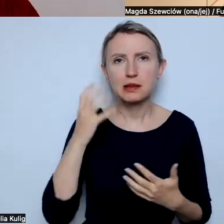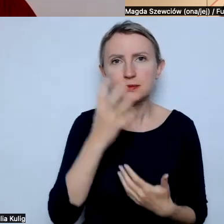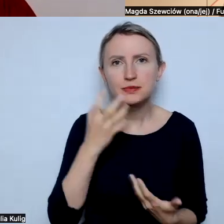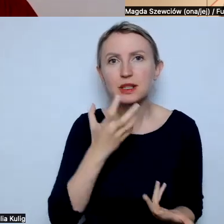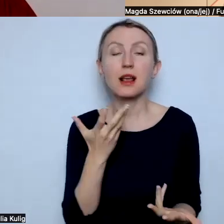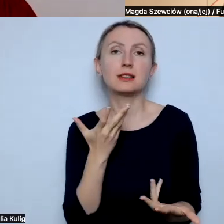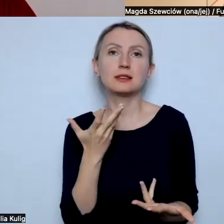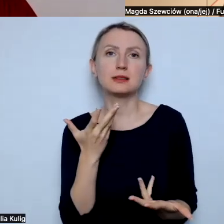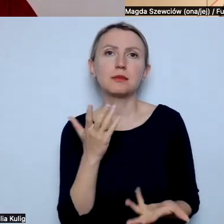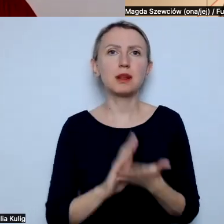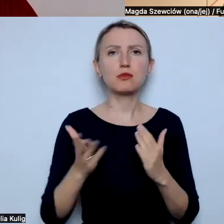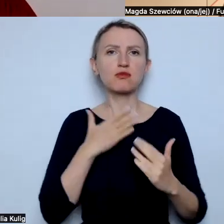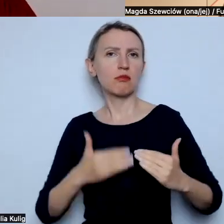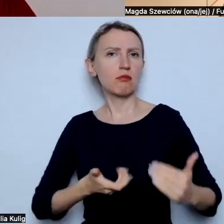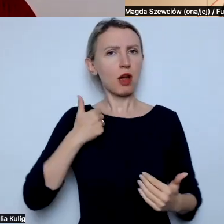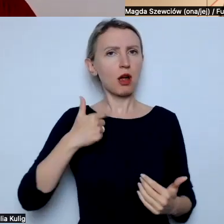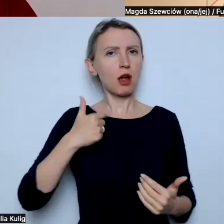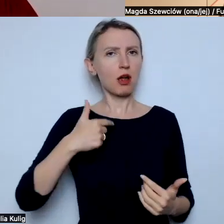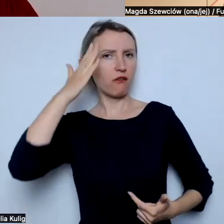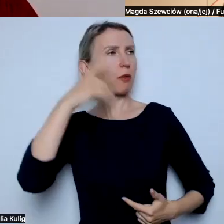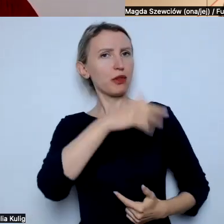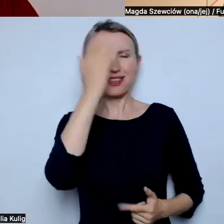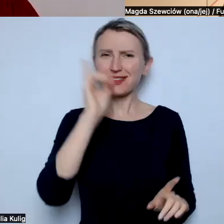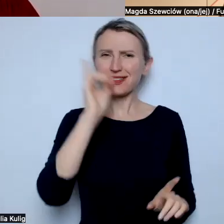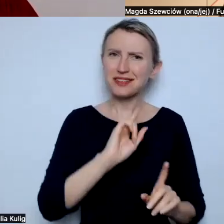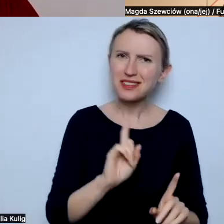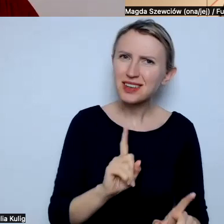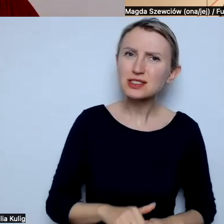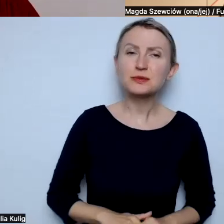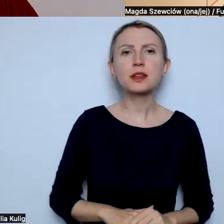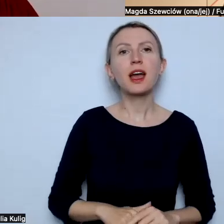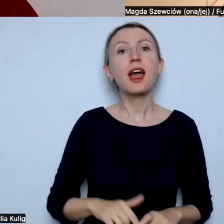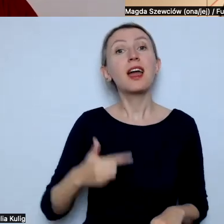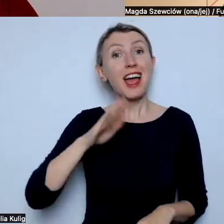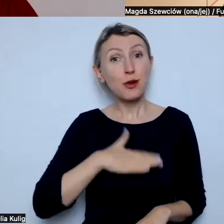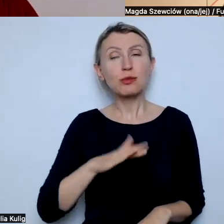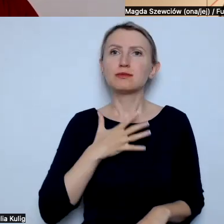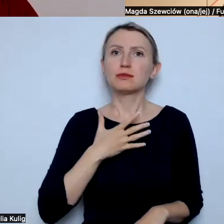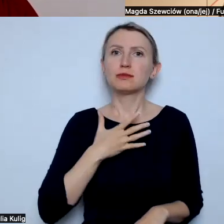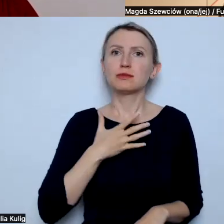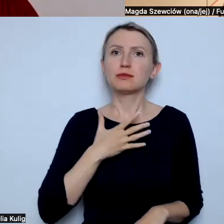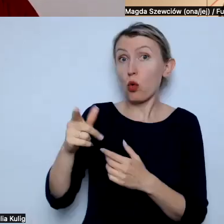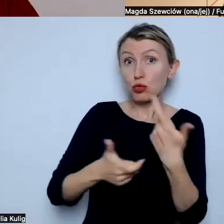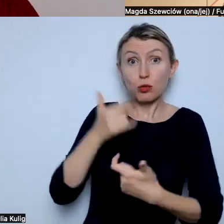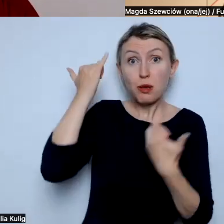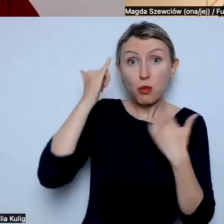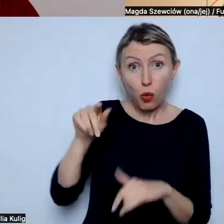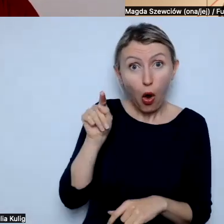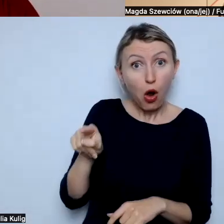może poczucia wyższości. Żebyśmy się tego pozbyli. Bo ja lubię zakładać, że jeśli ktoś popełnia błąd, to